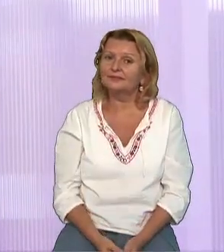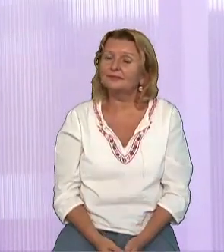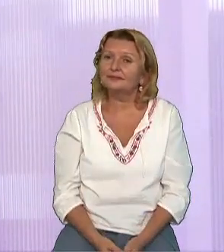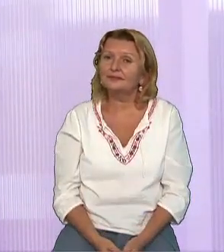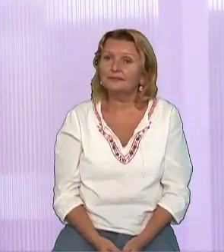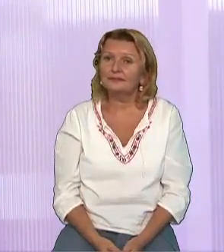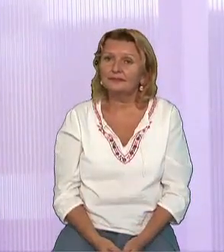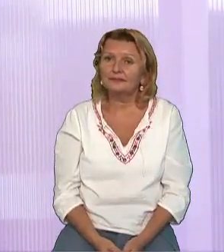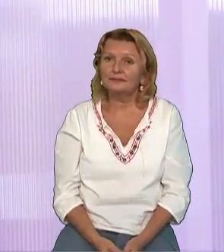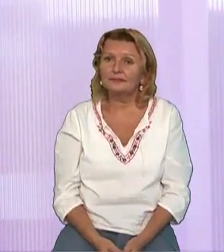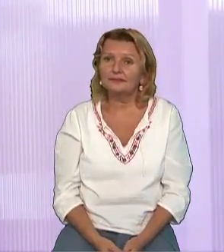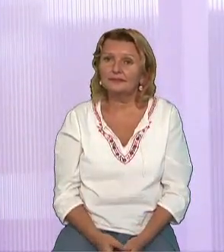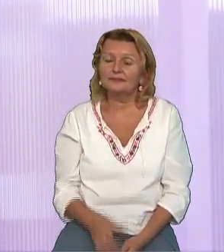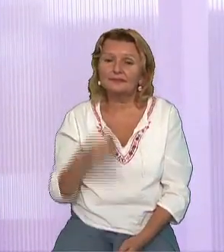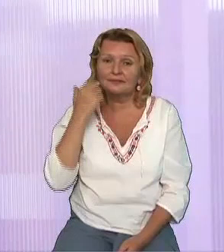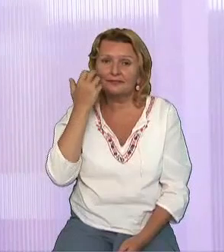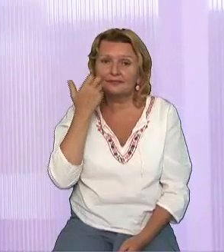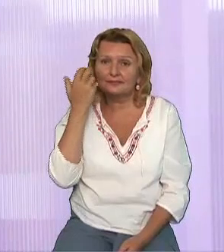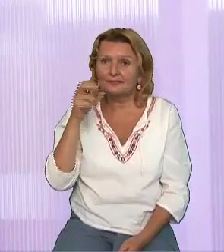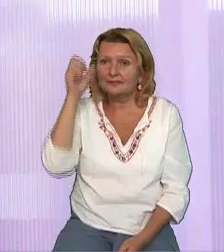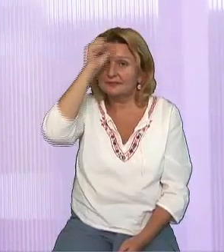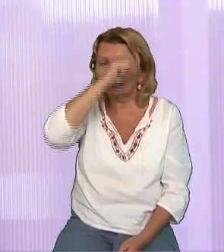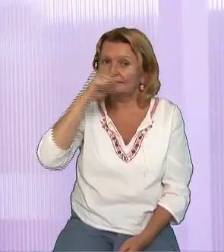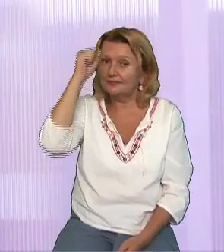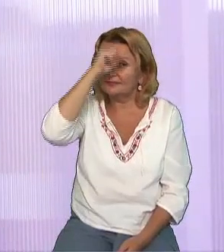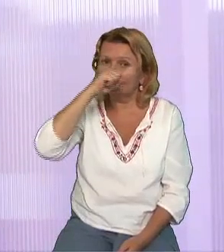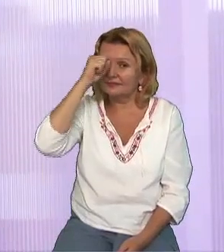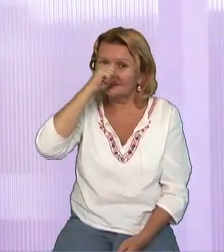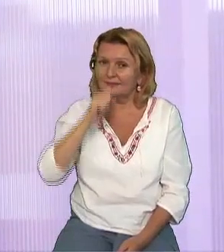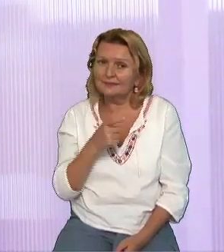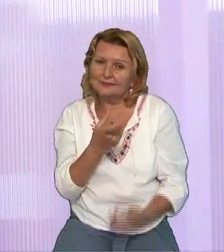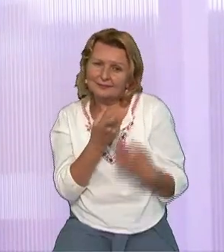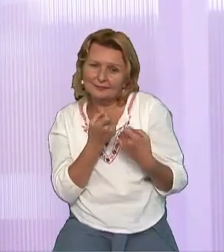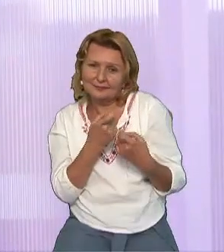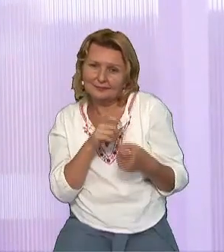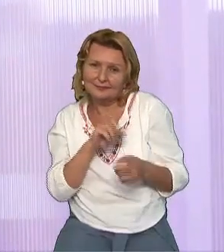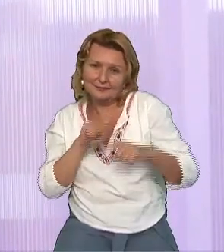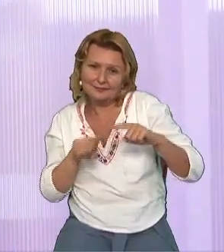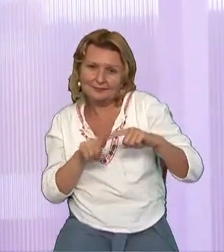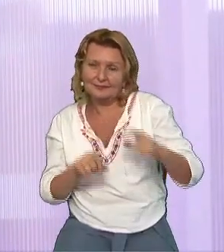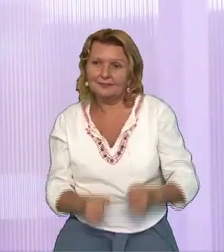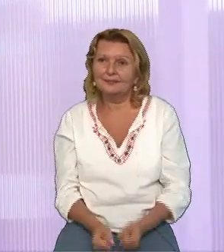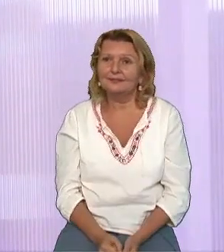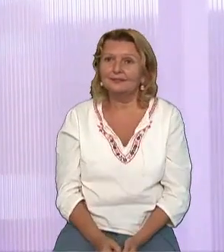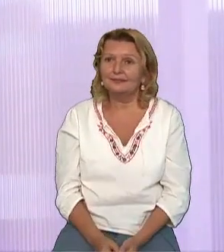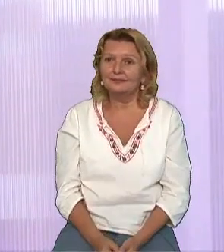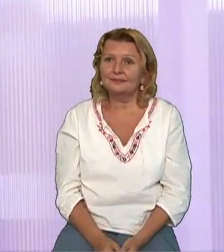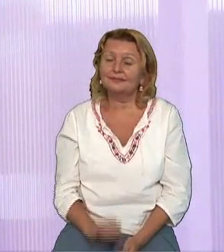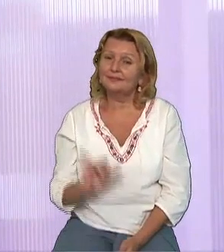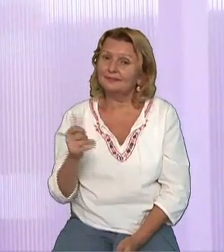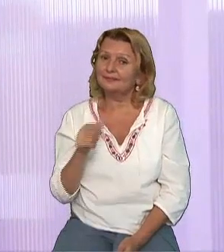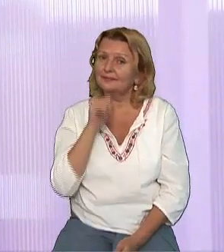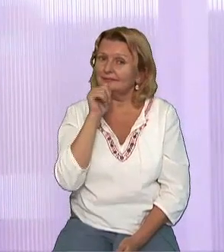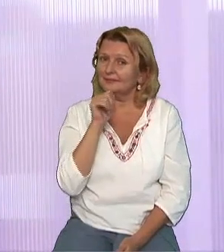Când dispita te va încerca și durerea te va